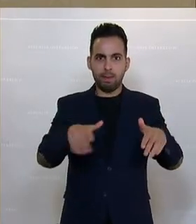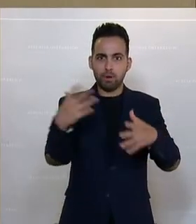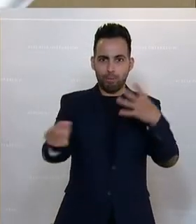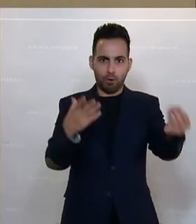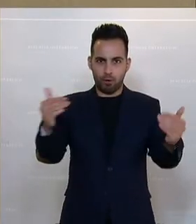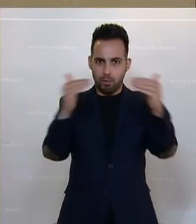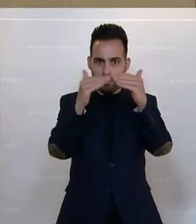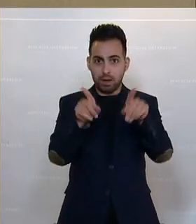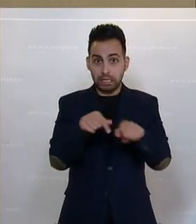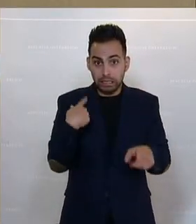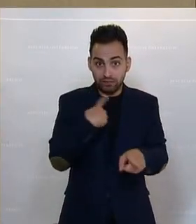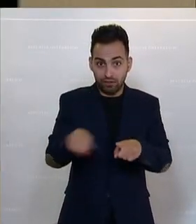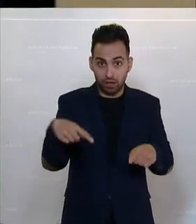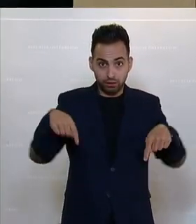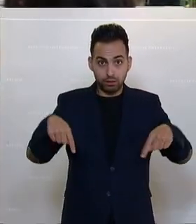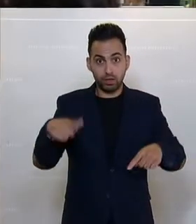fehlt, das tut uns sehr leid.